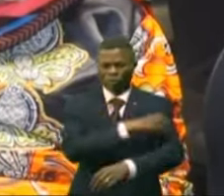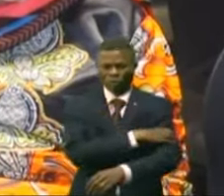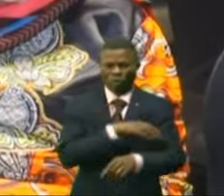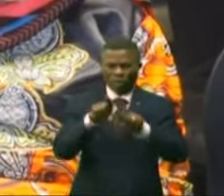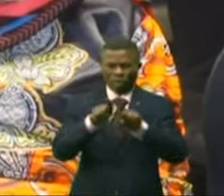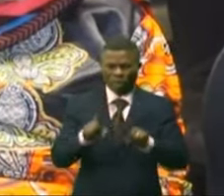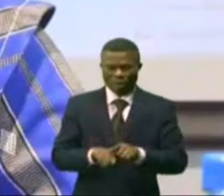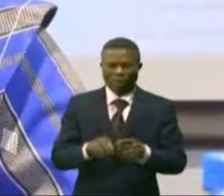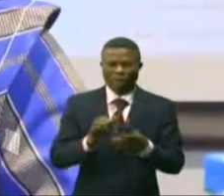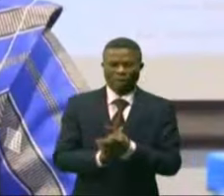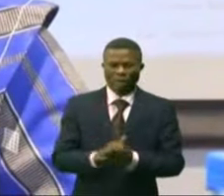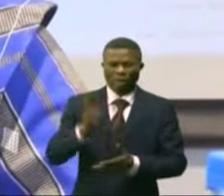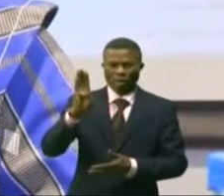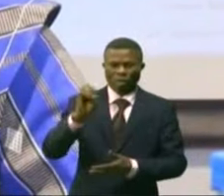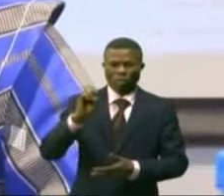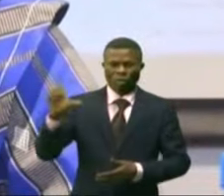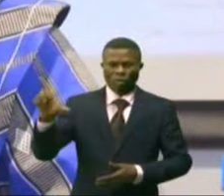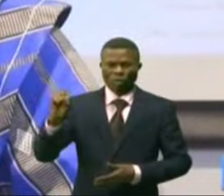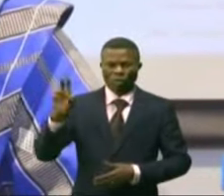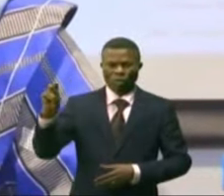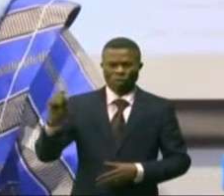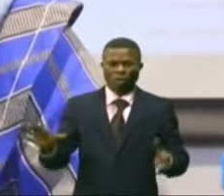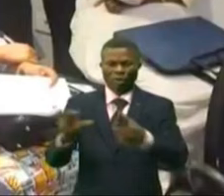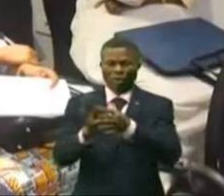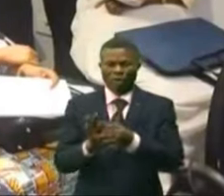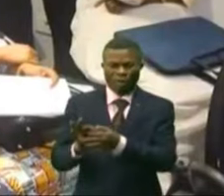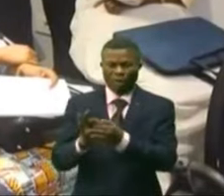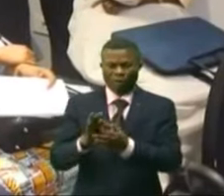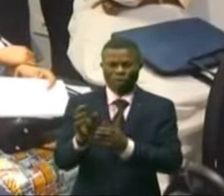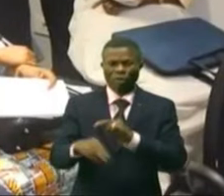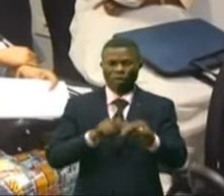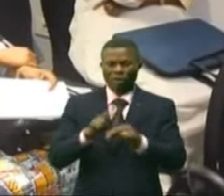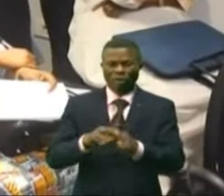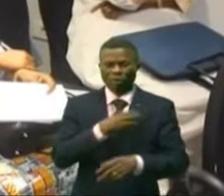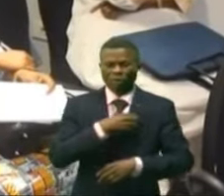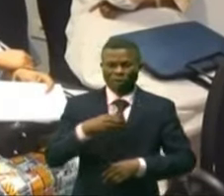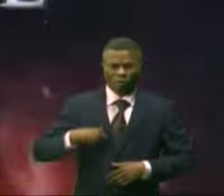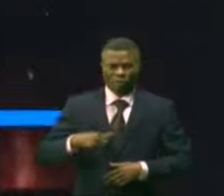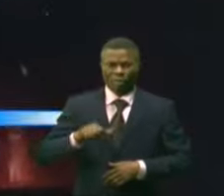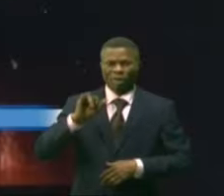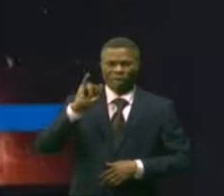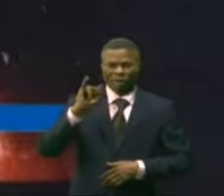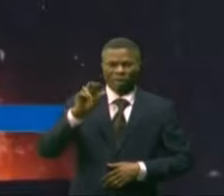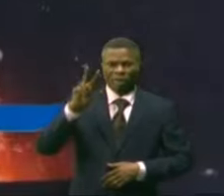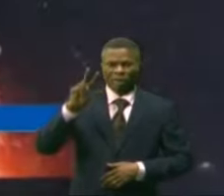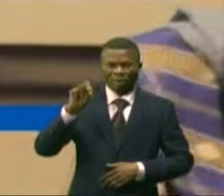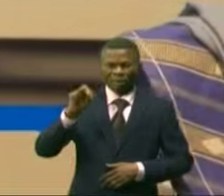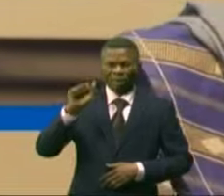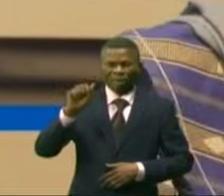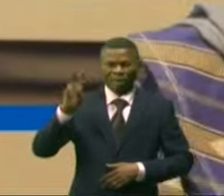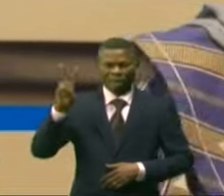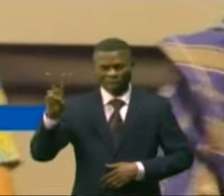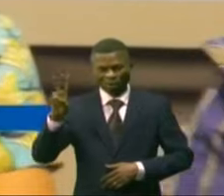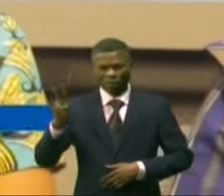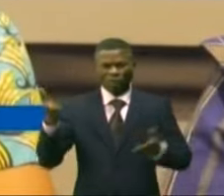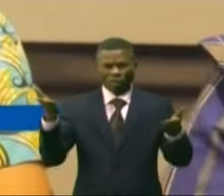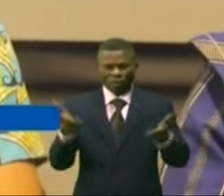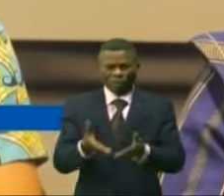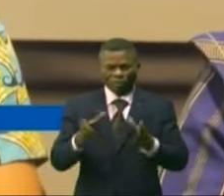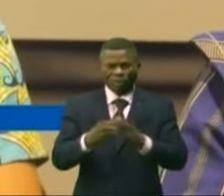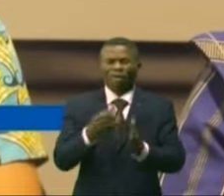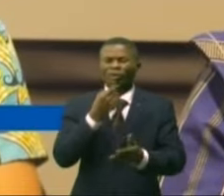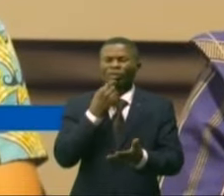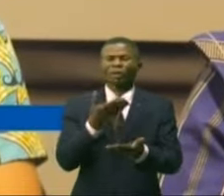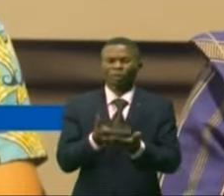Florence Bouloko de l'Union nationale des femmes UNAF. La réalisation de ces films de Marie-Rose Chité est un rendez-vous avec l